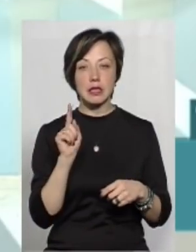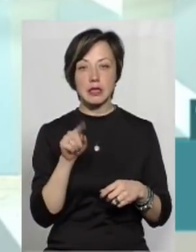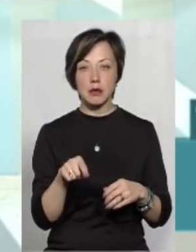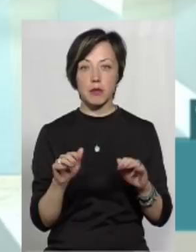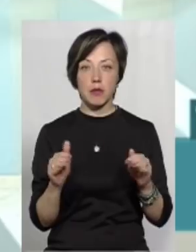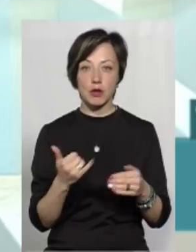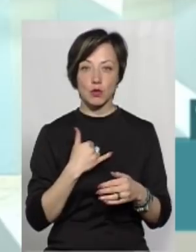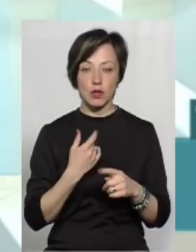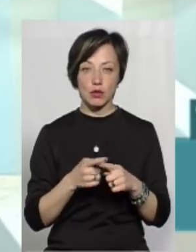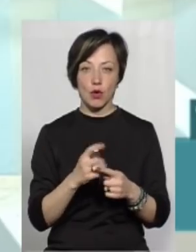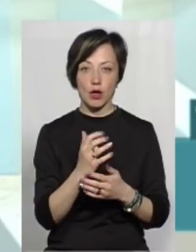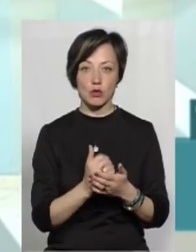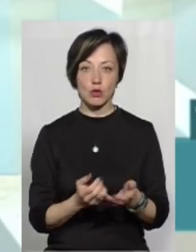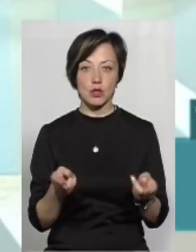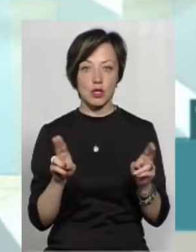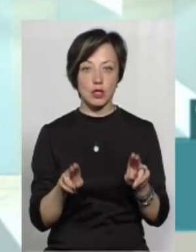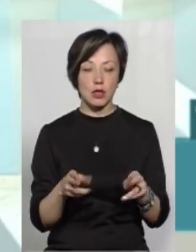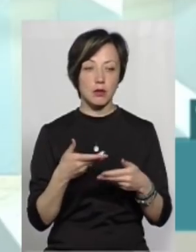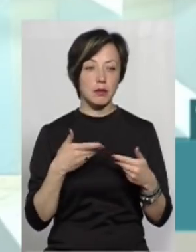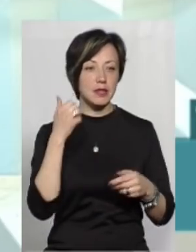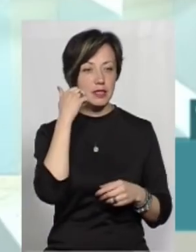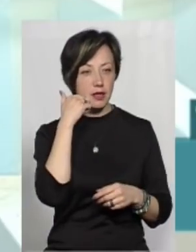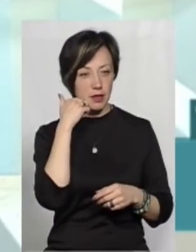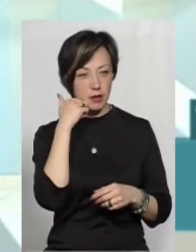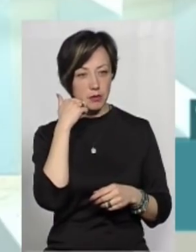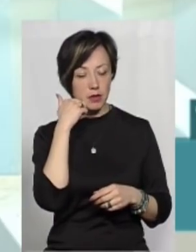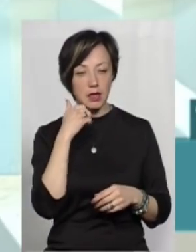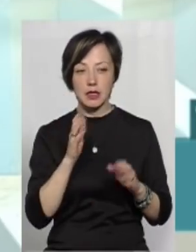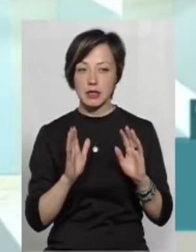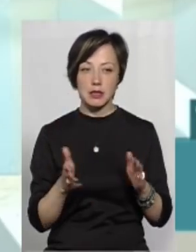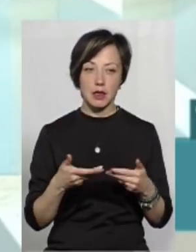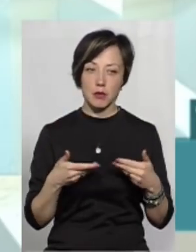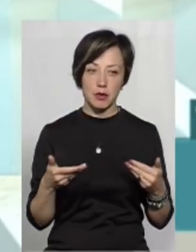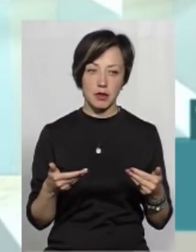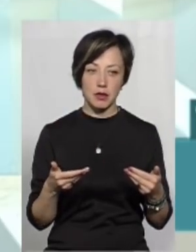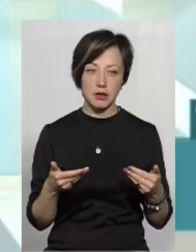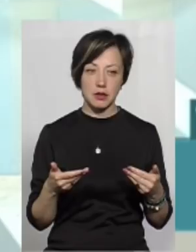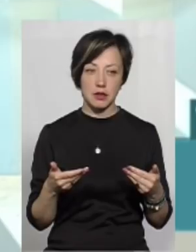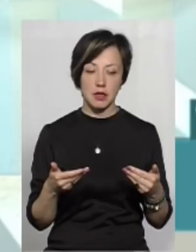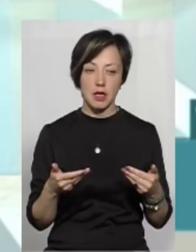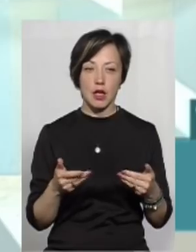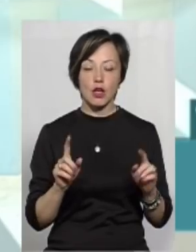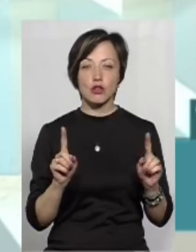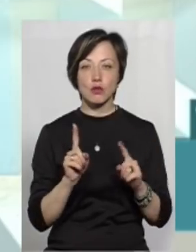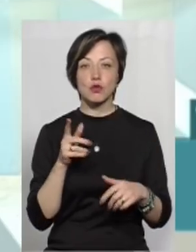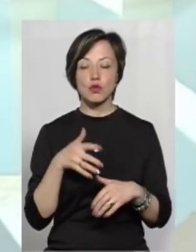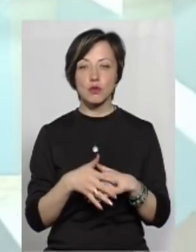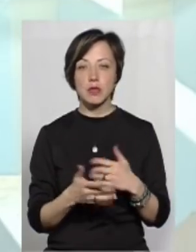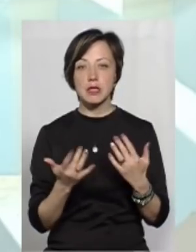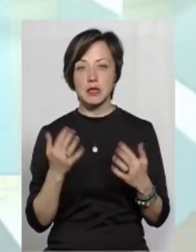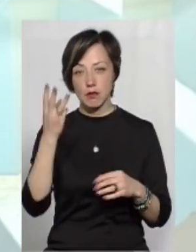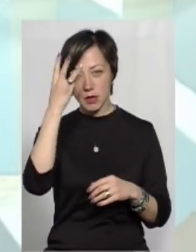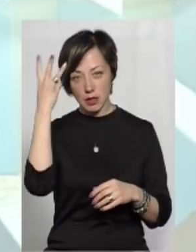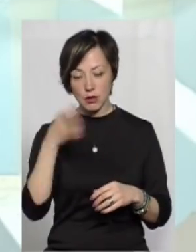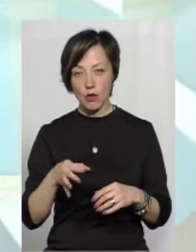тим менше у нас цього ресурсу залишається. Ми старіємо, і не тільки ми. І щоб зрозуміти, скільки